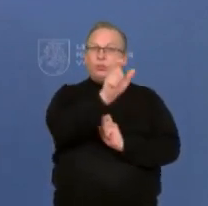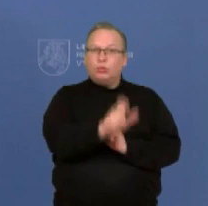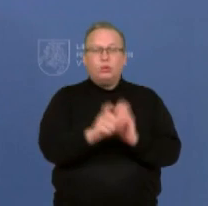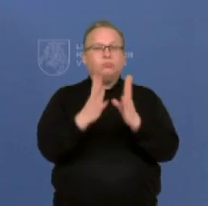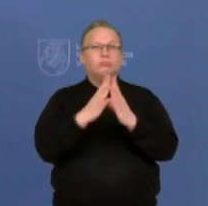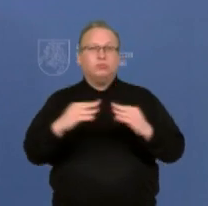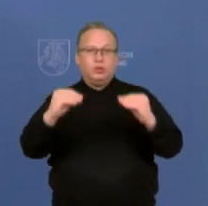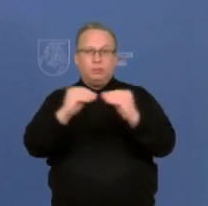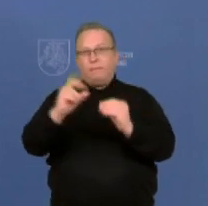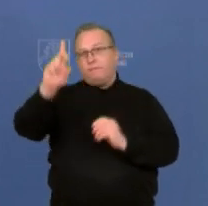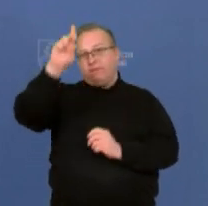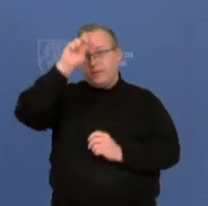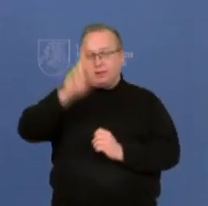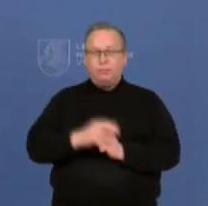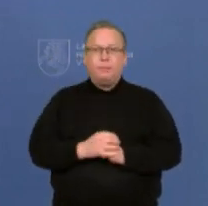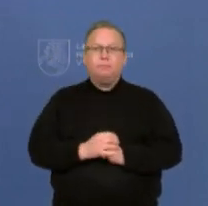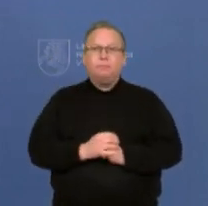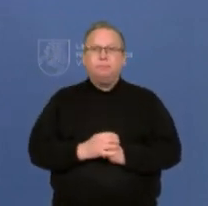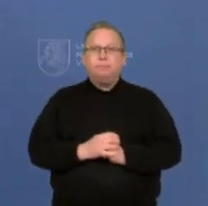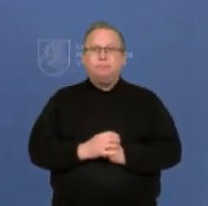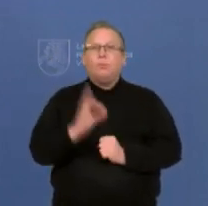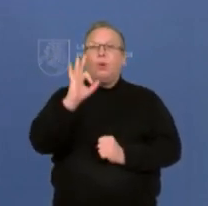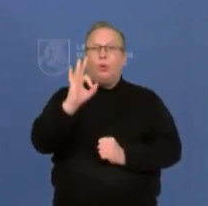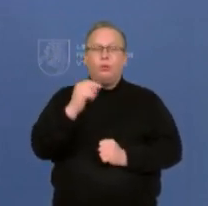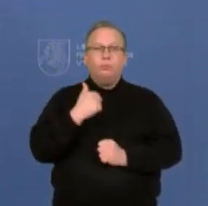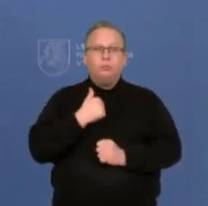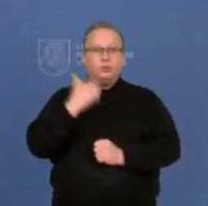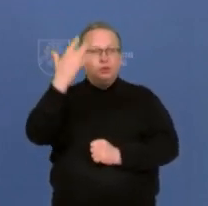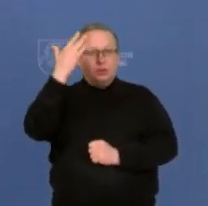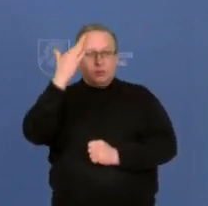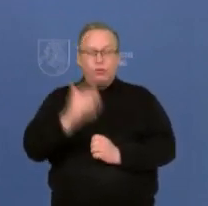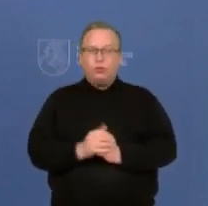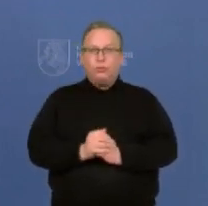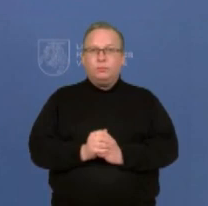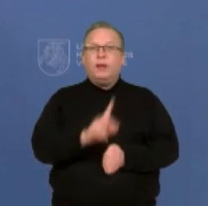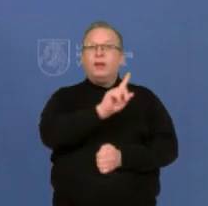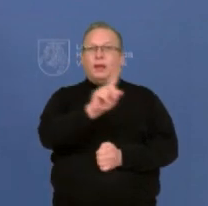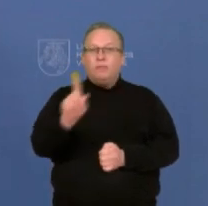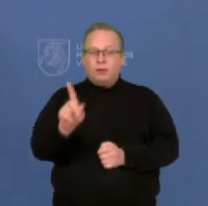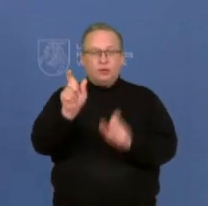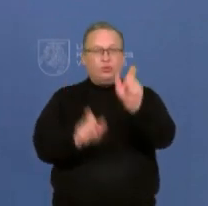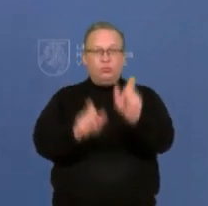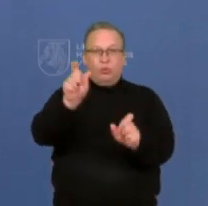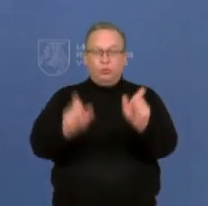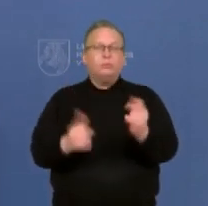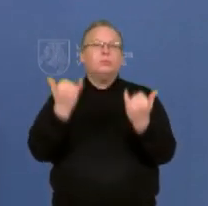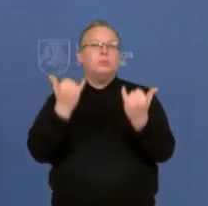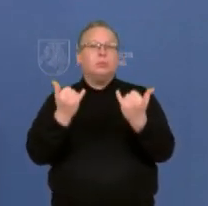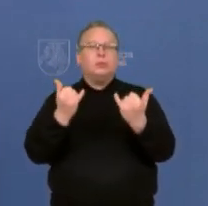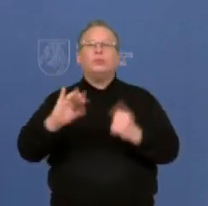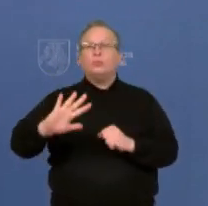ir valstybė. Tai prasme, tai manau, kad kiekvienas asmuo dabar tikrai galėtų